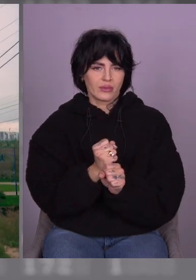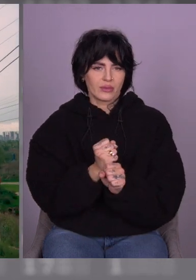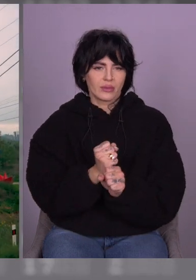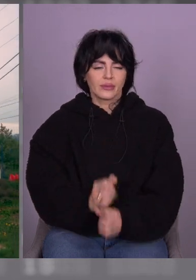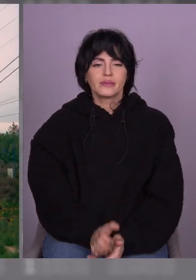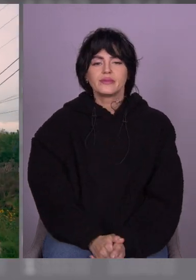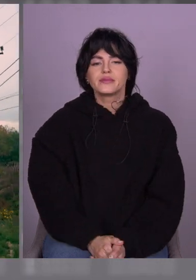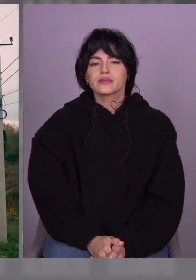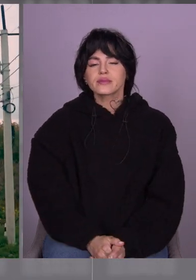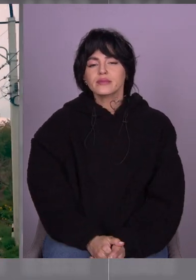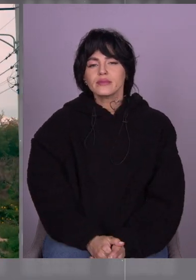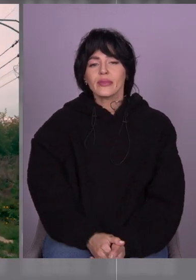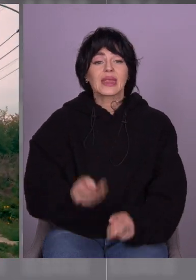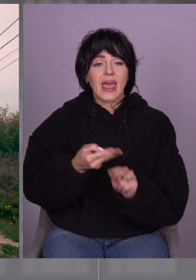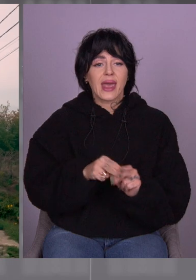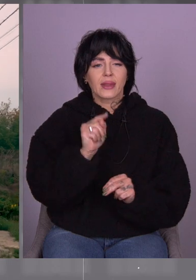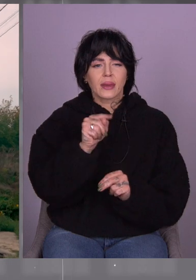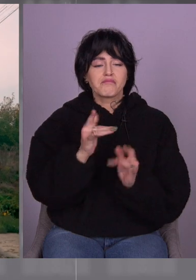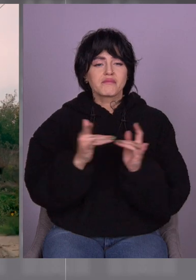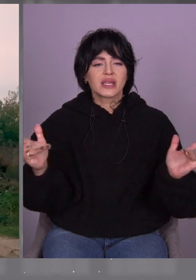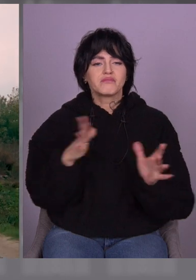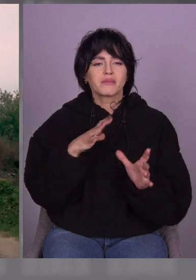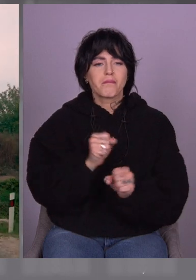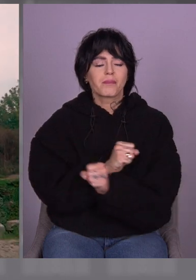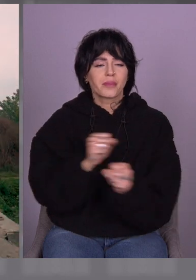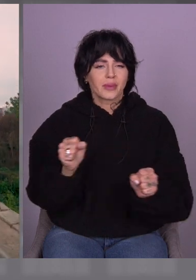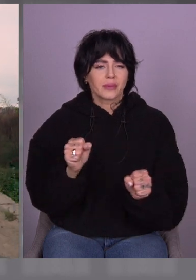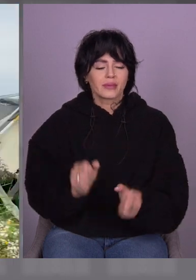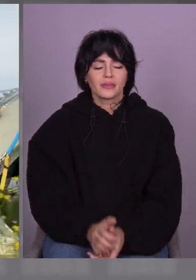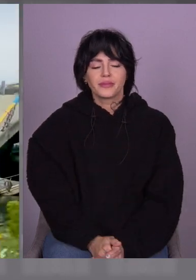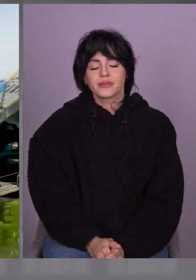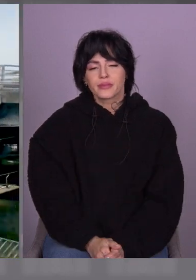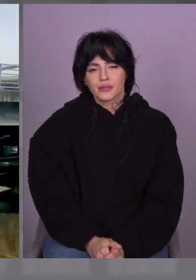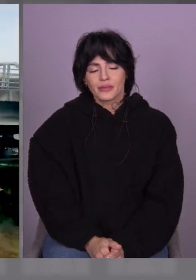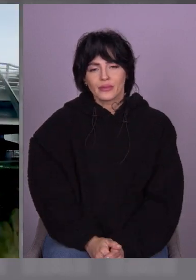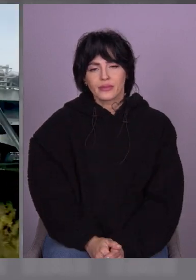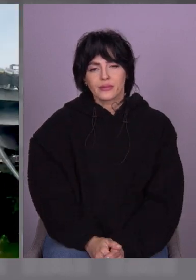Це цей міст, якийсь... Це цей міст, підірвали.